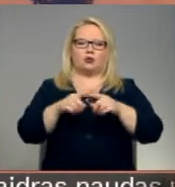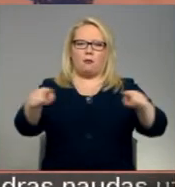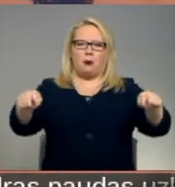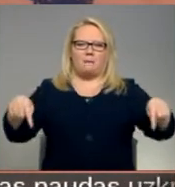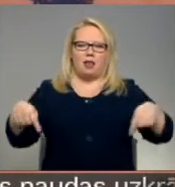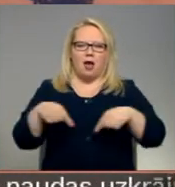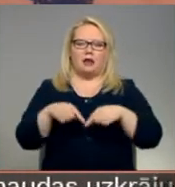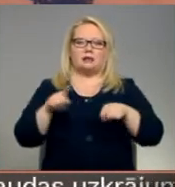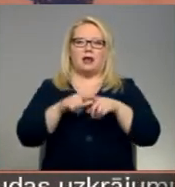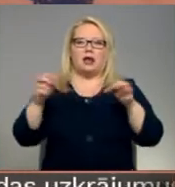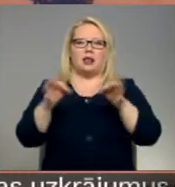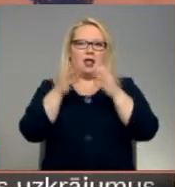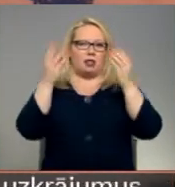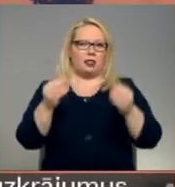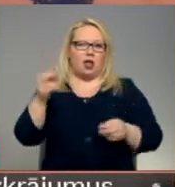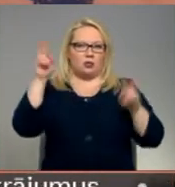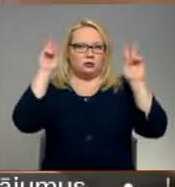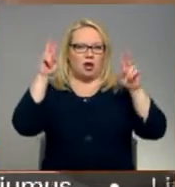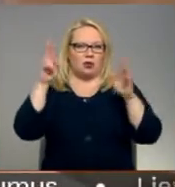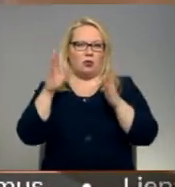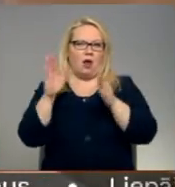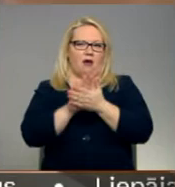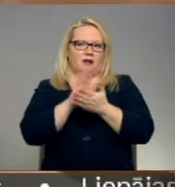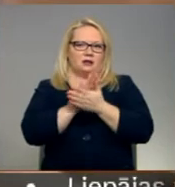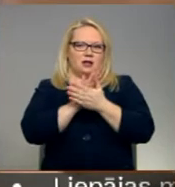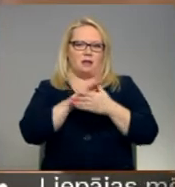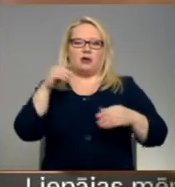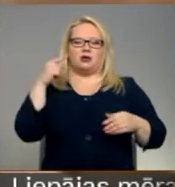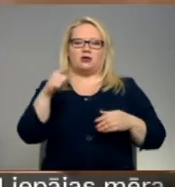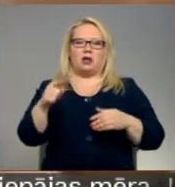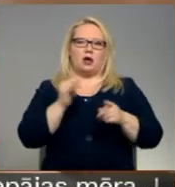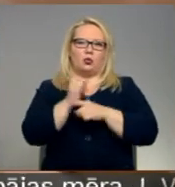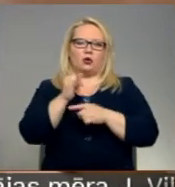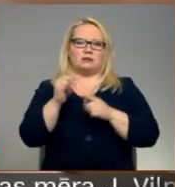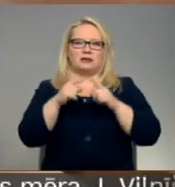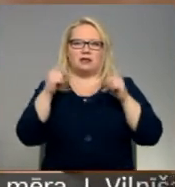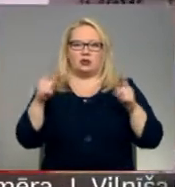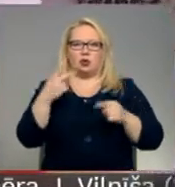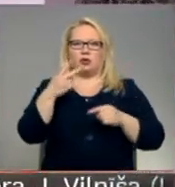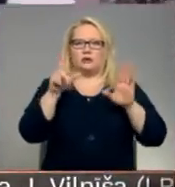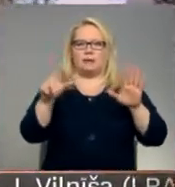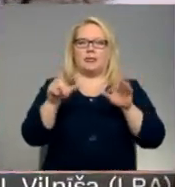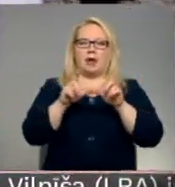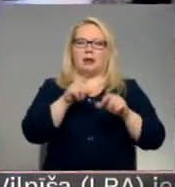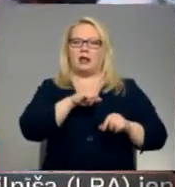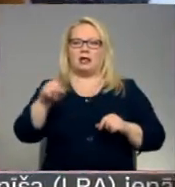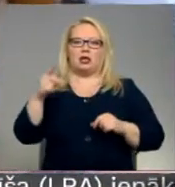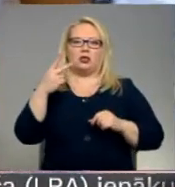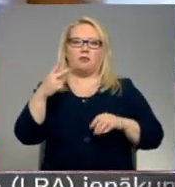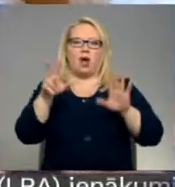pat lieltienu zaķis no avīzēm. Šajā turisma sezonā no 27. aprīļa līdz 28.